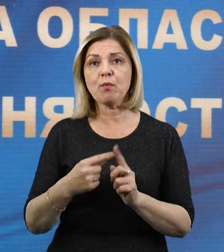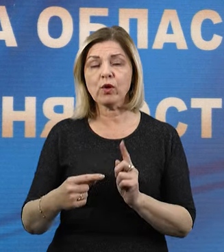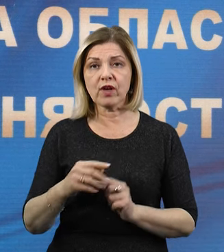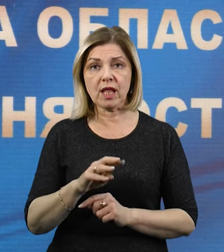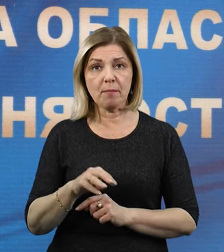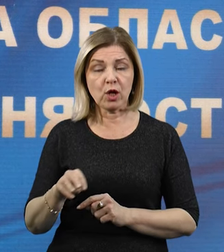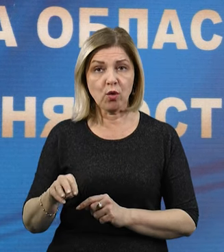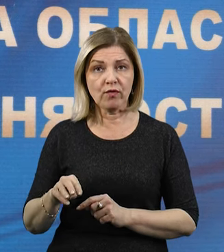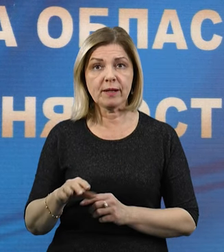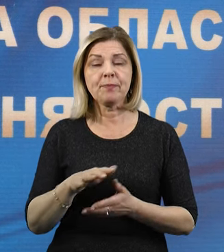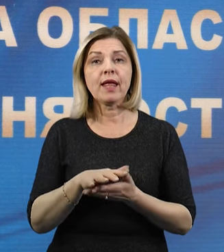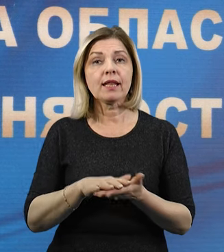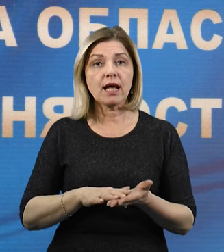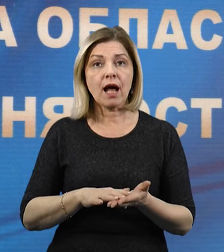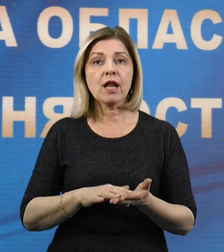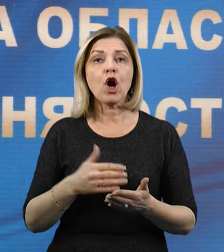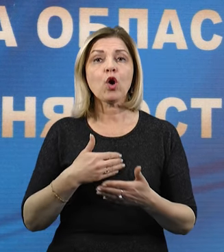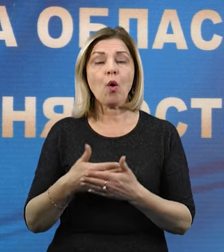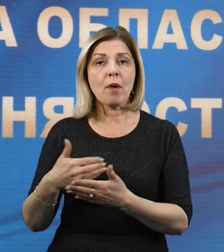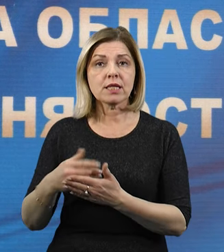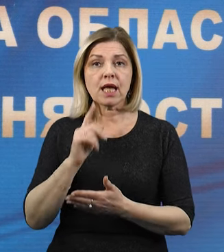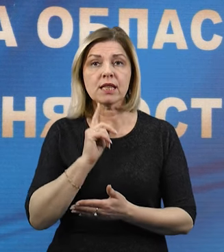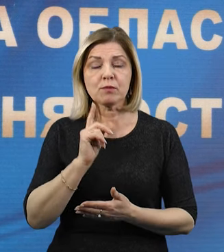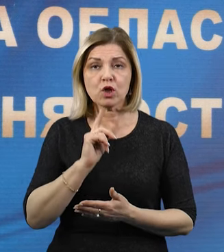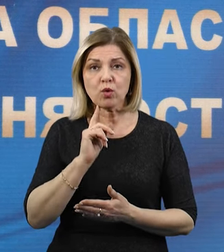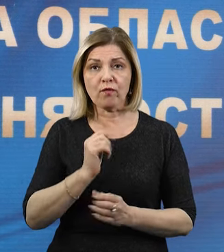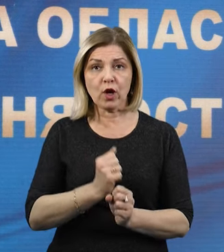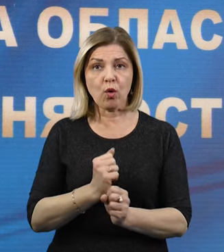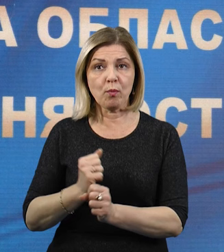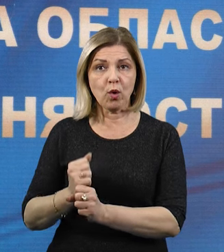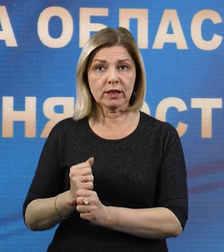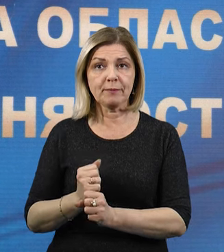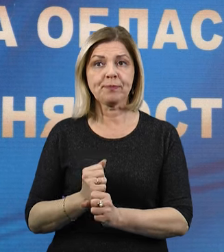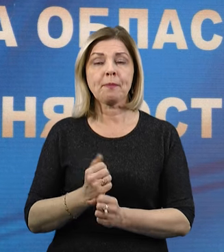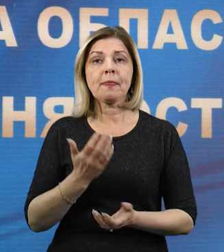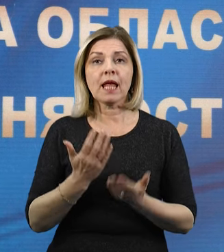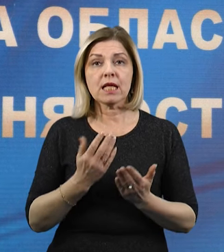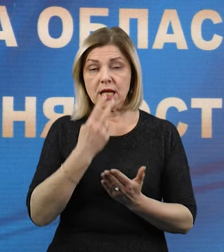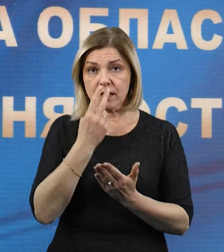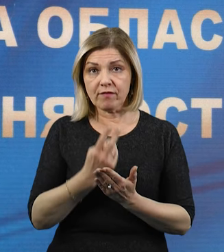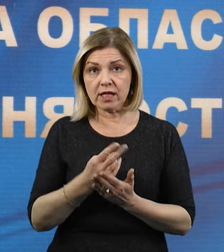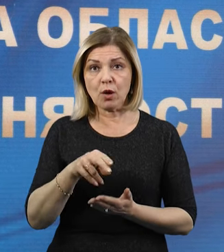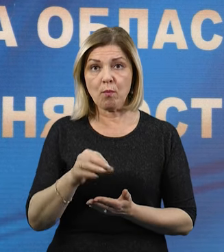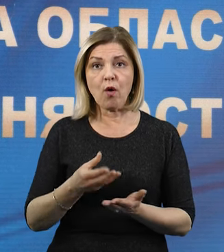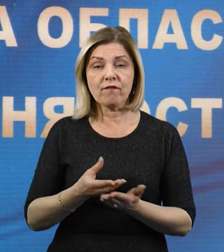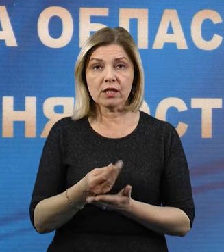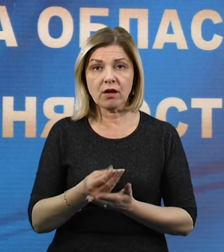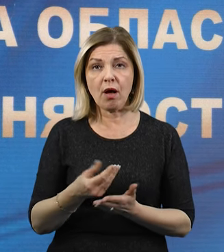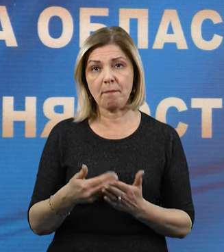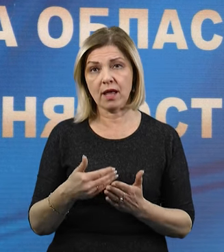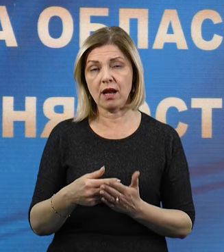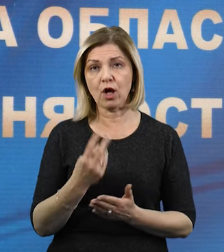– це громадські тимчасові роботи. 750 чоловік приймали участь. Якщо переглядати по фінансуванню, це біля 2